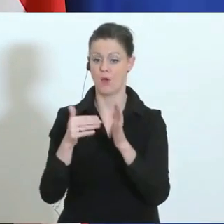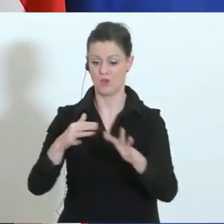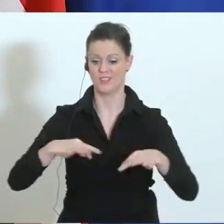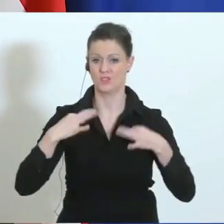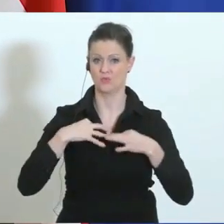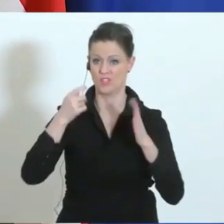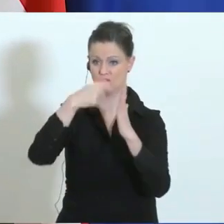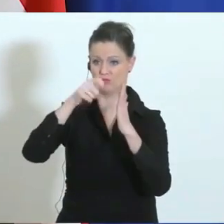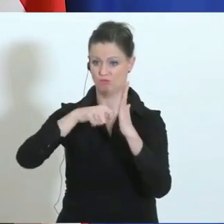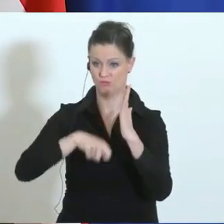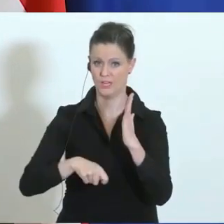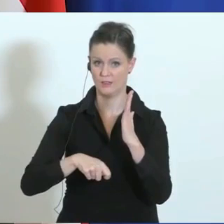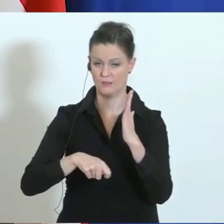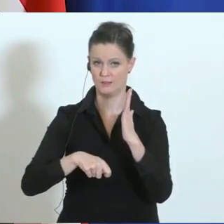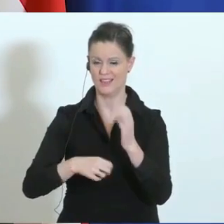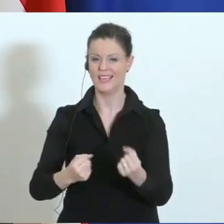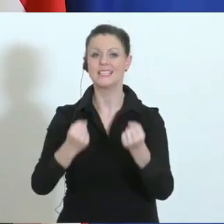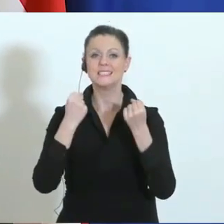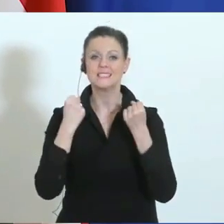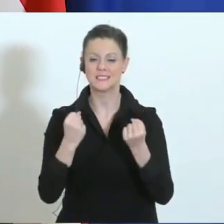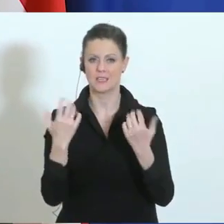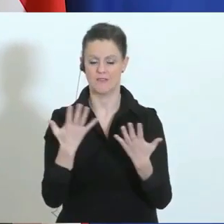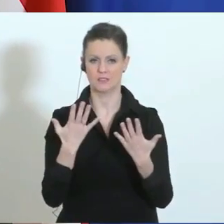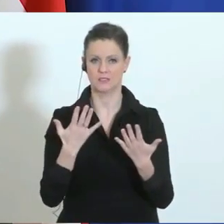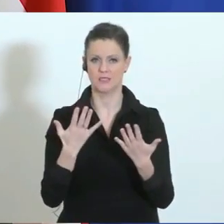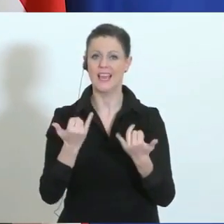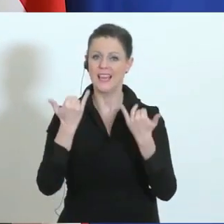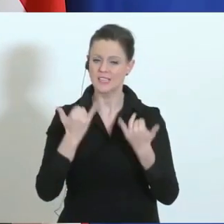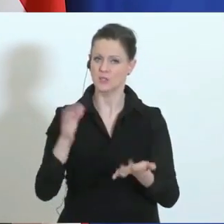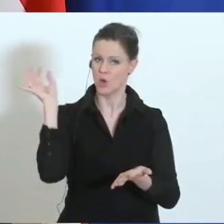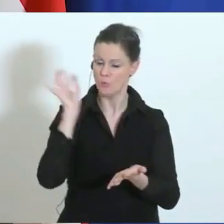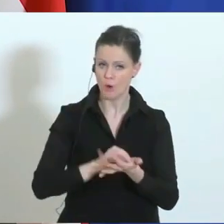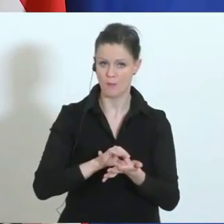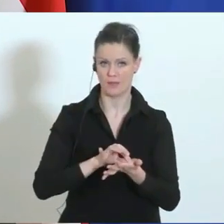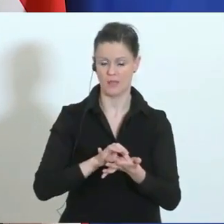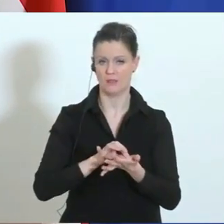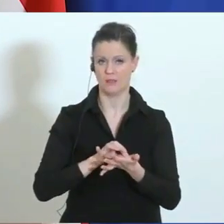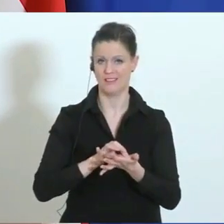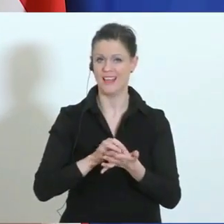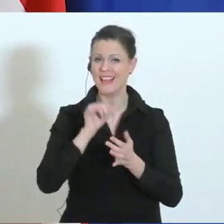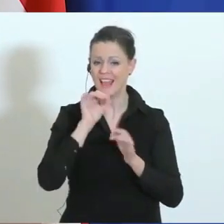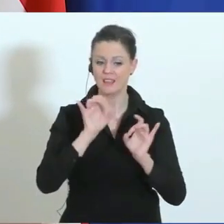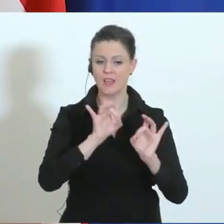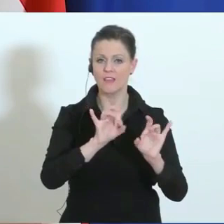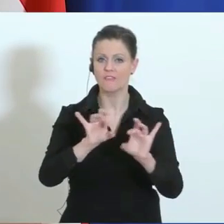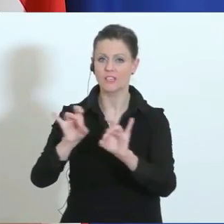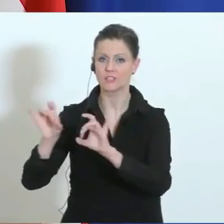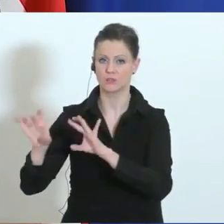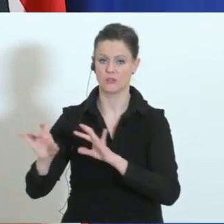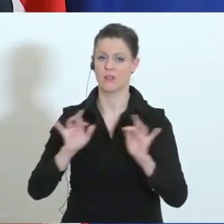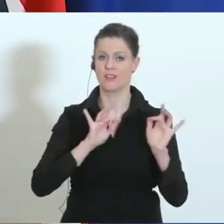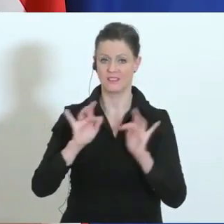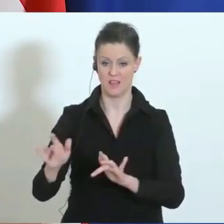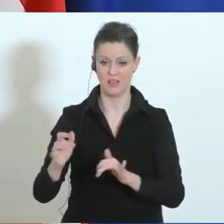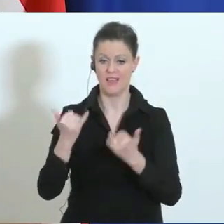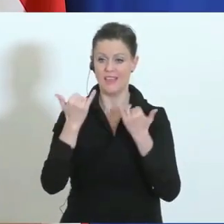um da auch sicherzugehen, dass zumindest in dem Moment des Checks keine Infizierung vorliegt. Sollten Passagiere